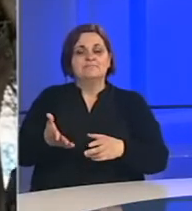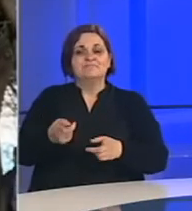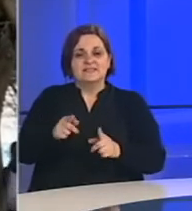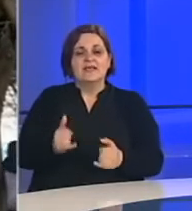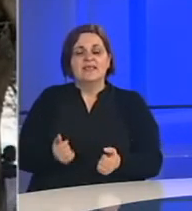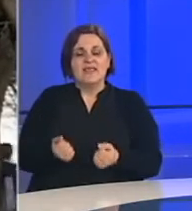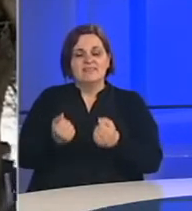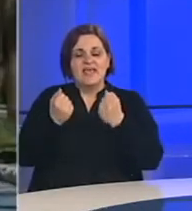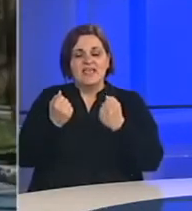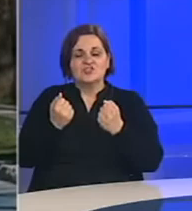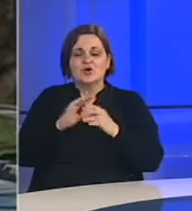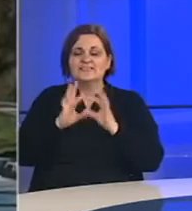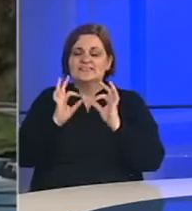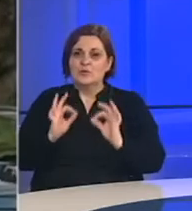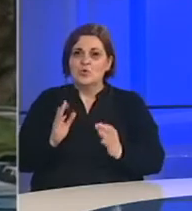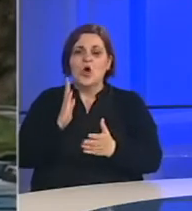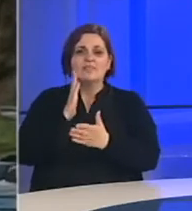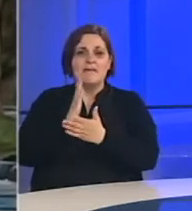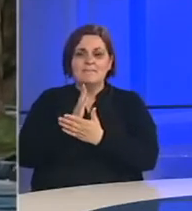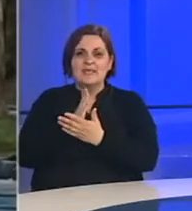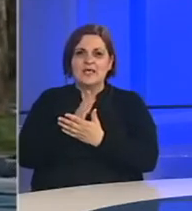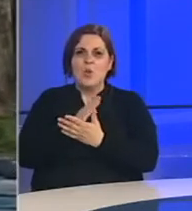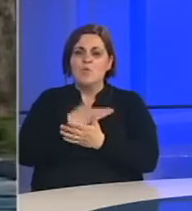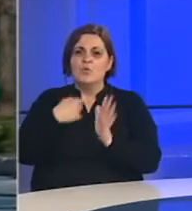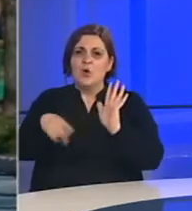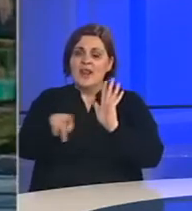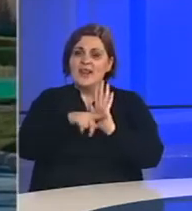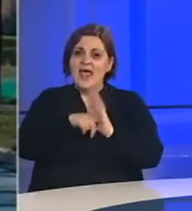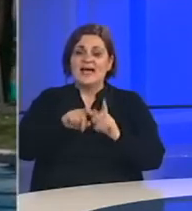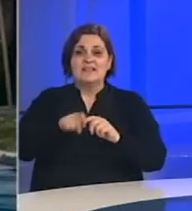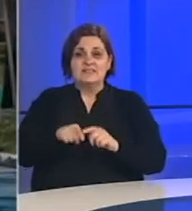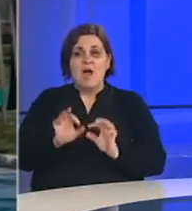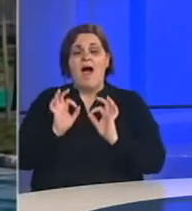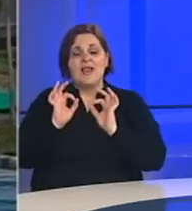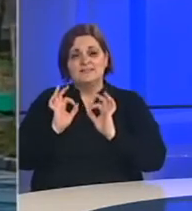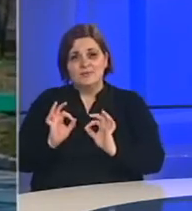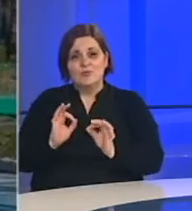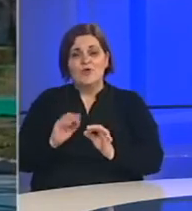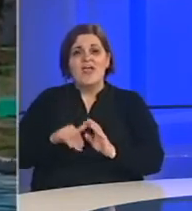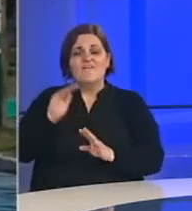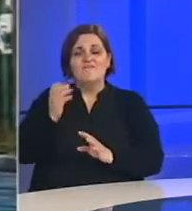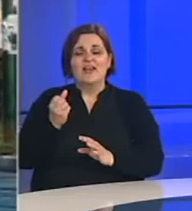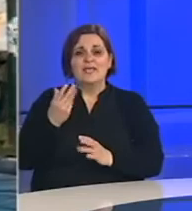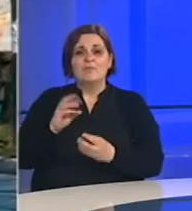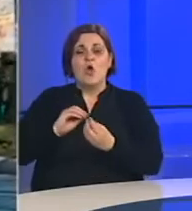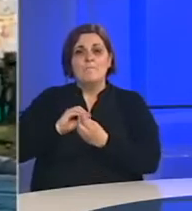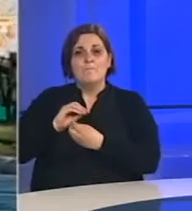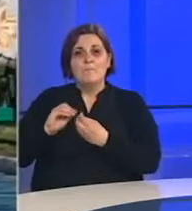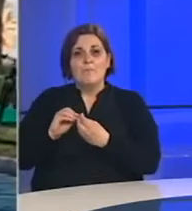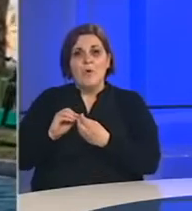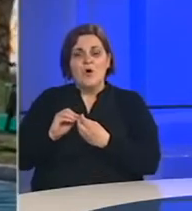teško generalizirati. Sigurno da je bilo puno negativnih stvari, ali sigurno i da je veliki broj porodica